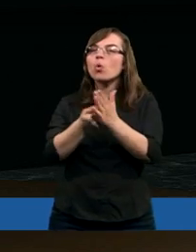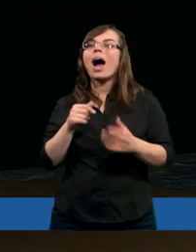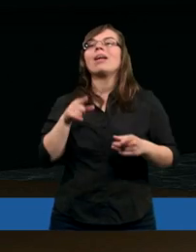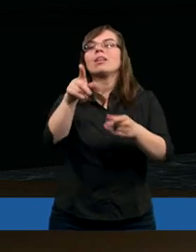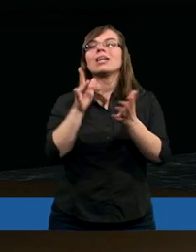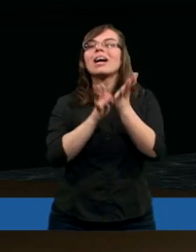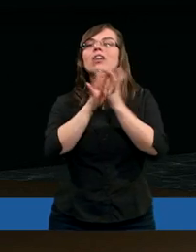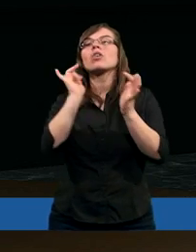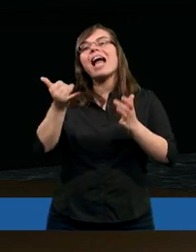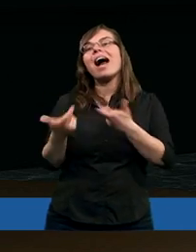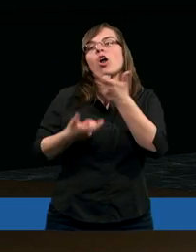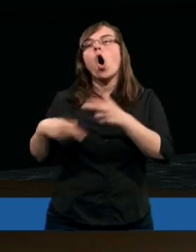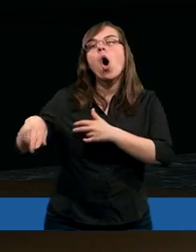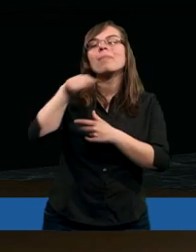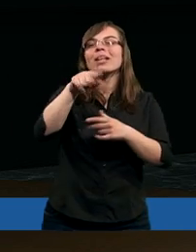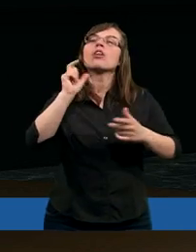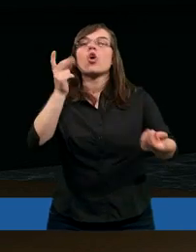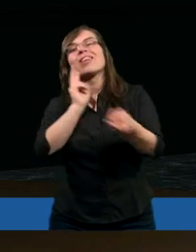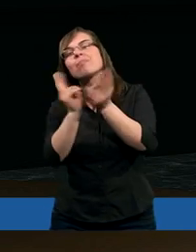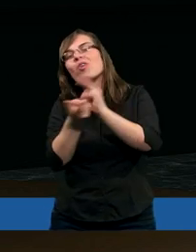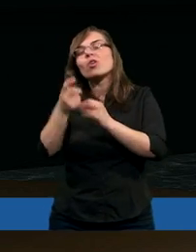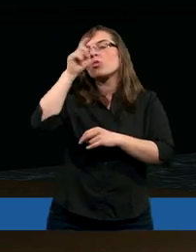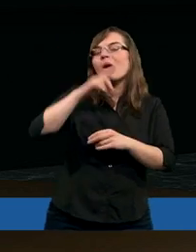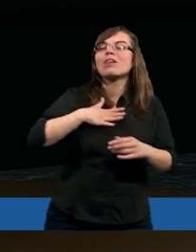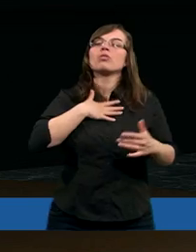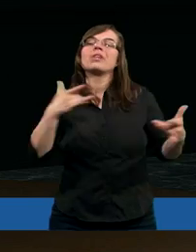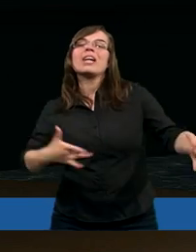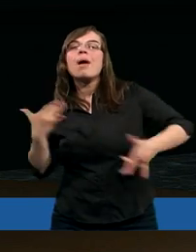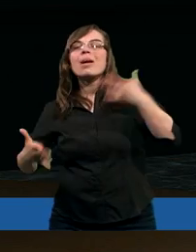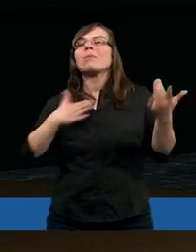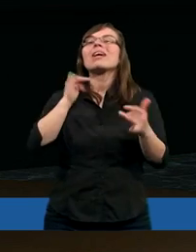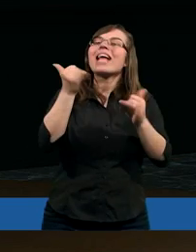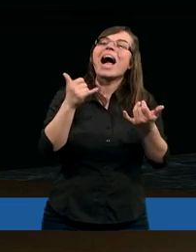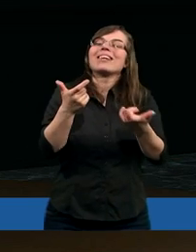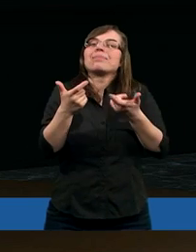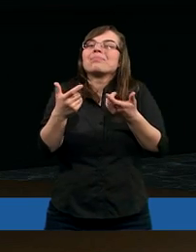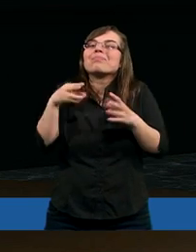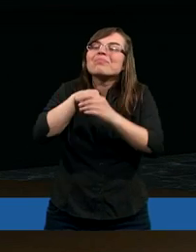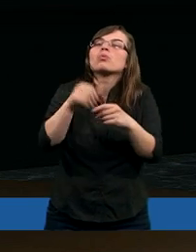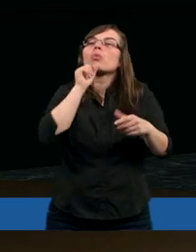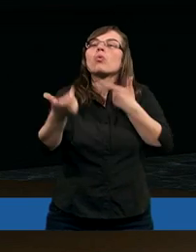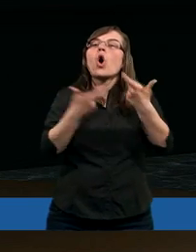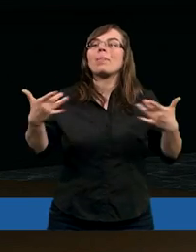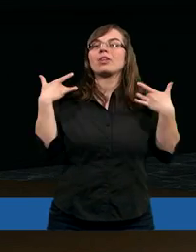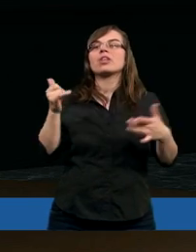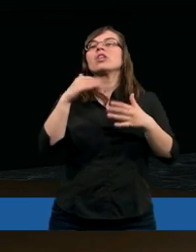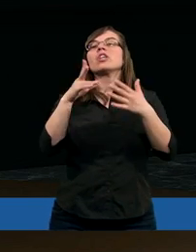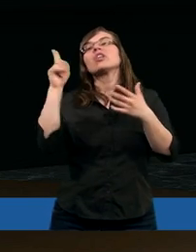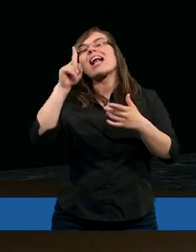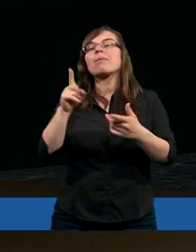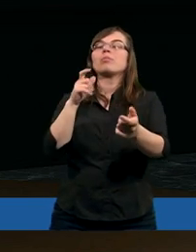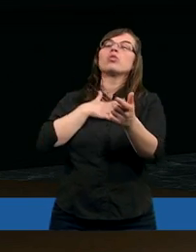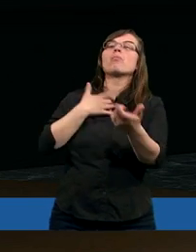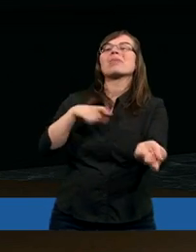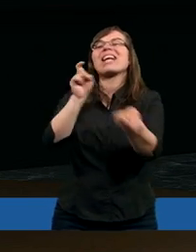Chrystusa, jak podejść do tego, kiedy spotyka nas coś złego, kiedy cierpimy, że to nie jest taki moment, kiedy teraz buntujemy się